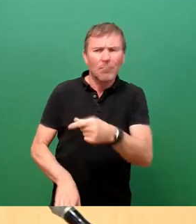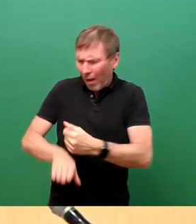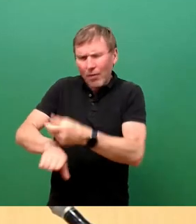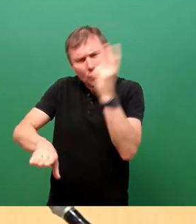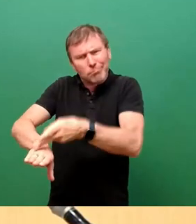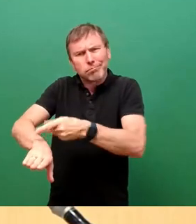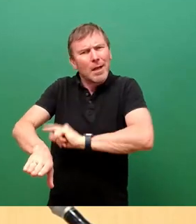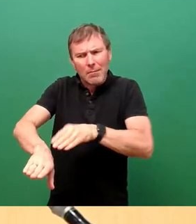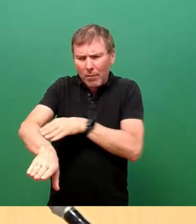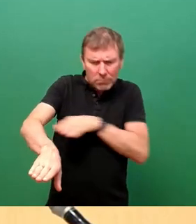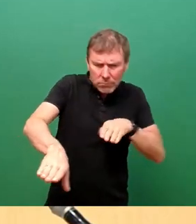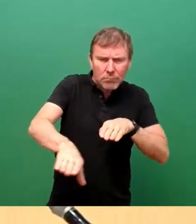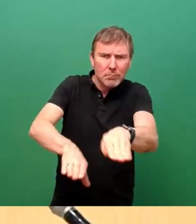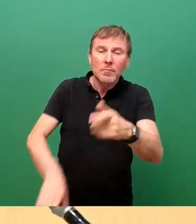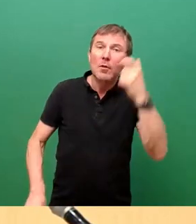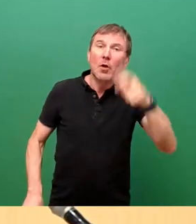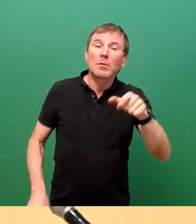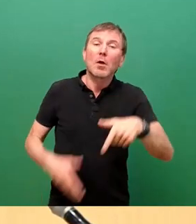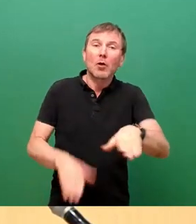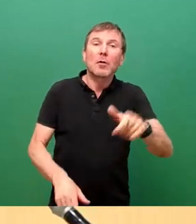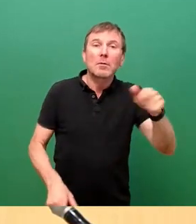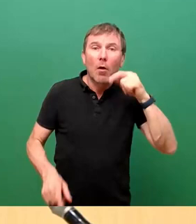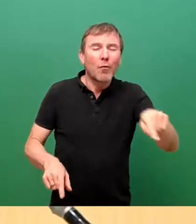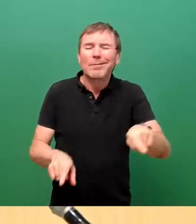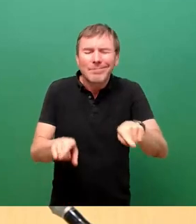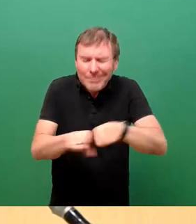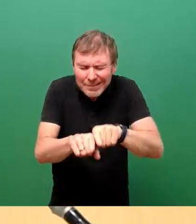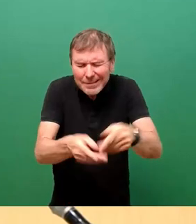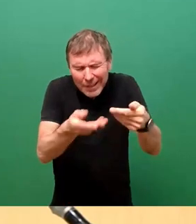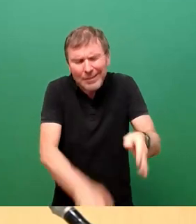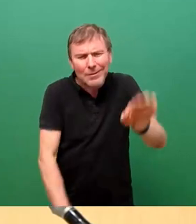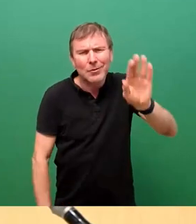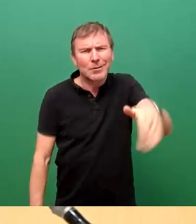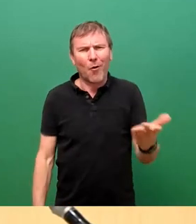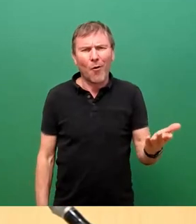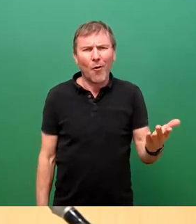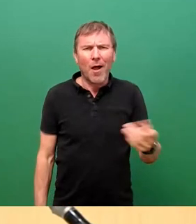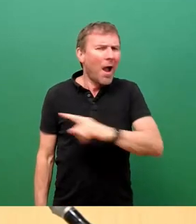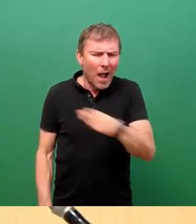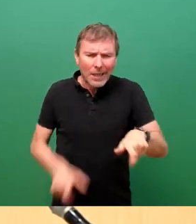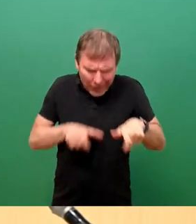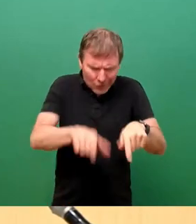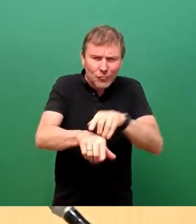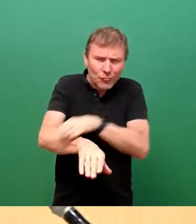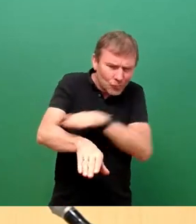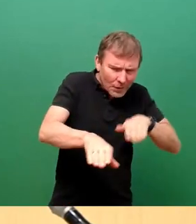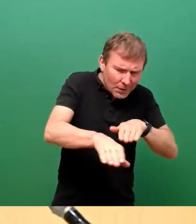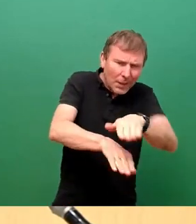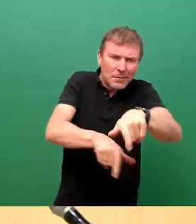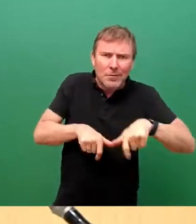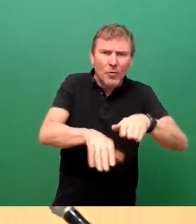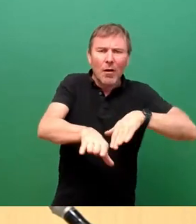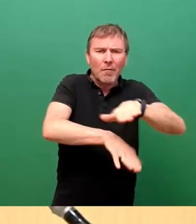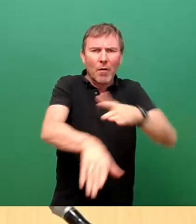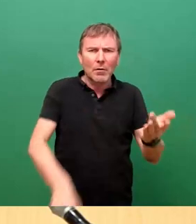das wird auf der Königsbrücker Straße, wo ja Menschen wohnen, auch so sein. Das heißt, wir fahren alle auf die Gleise rüber. Das wird so sein. So, das kann ich zur Kenntnis